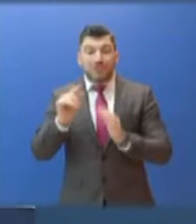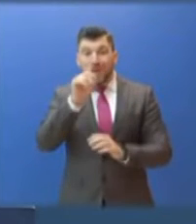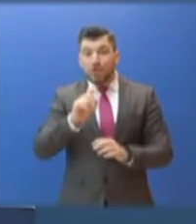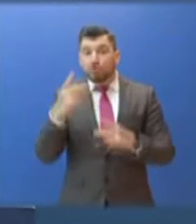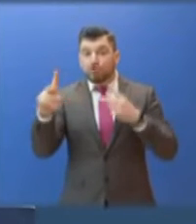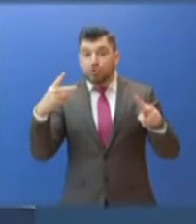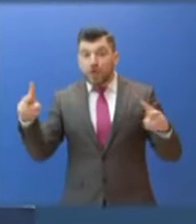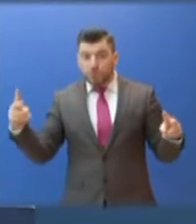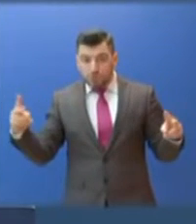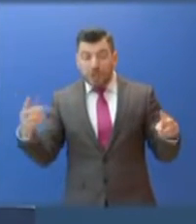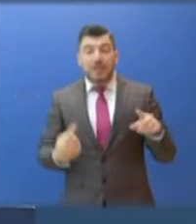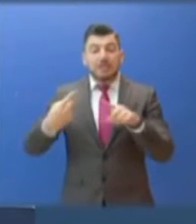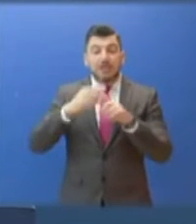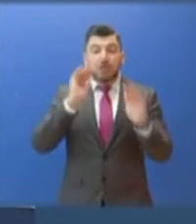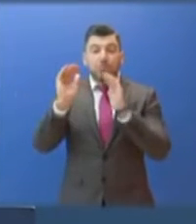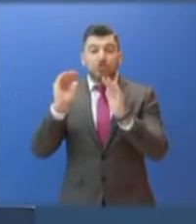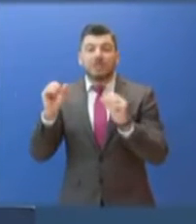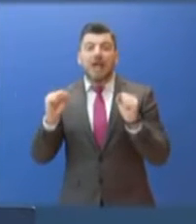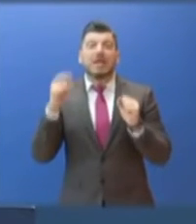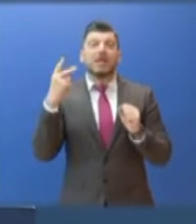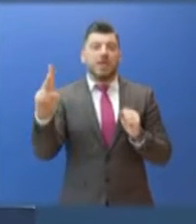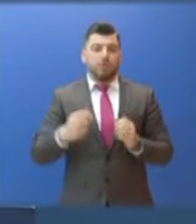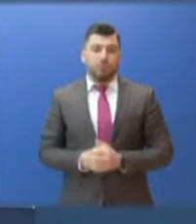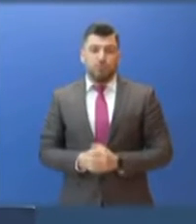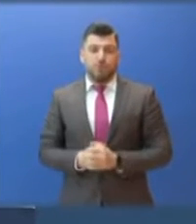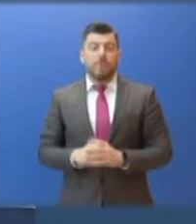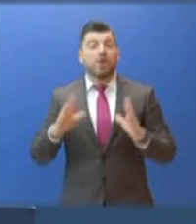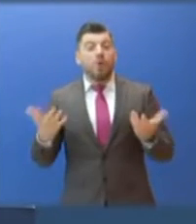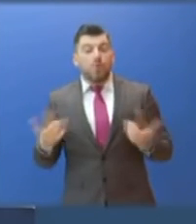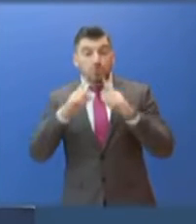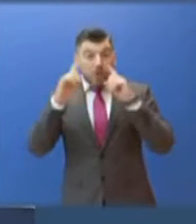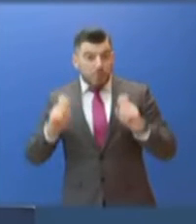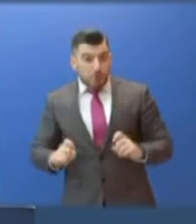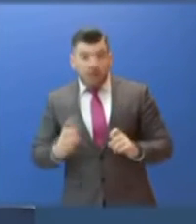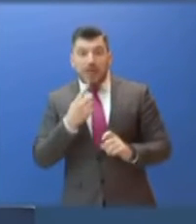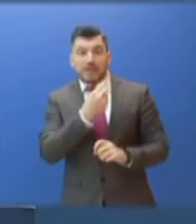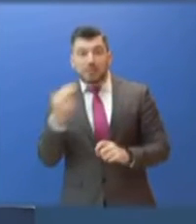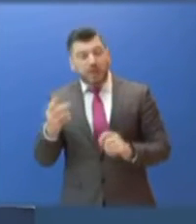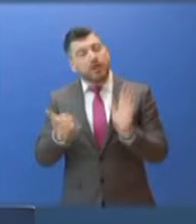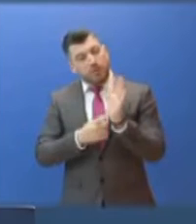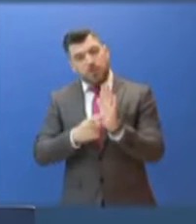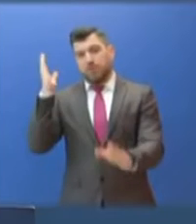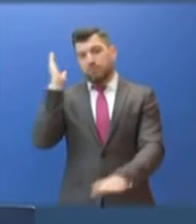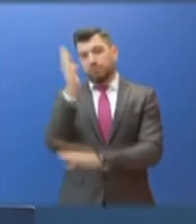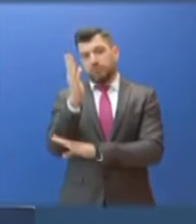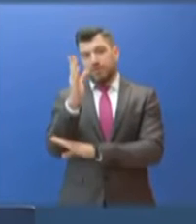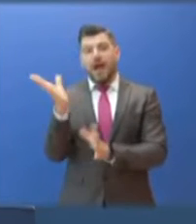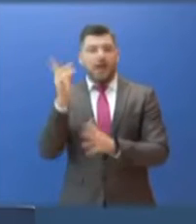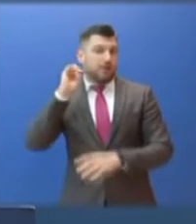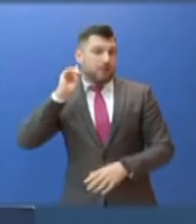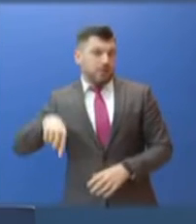προστασία της δικής τους υγείας. Δεν υπάρχει, όμως, υποχρεωτικότητα χωρίς συνέπειες για εκείνους που την αγνοούν. Δεν υπάρχει προαιρετική υποχρεωτικότητα.